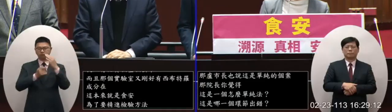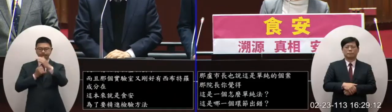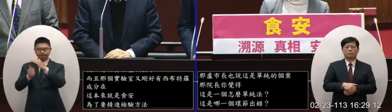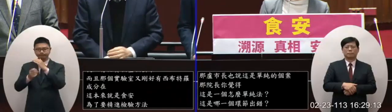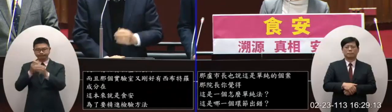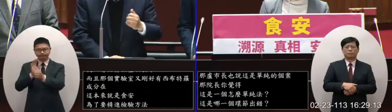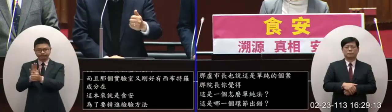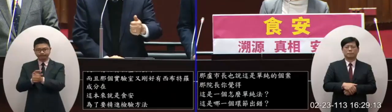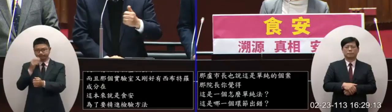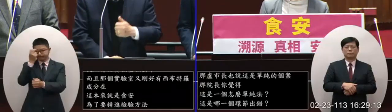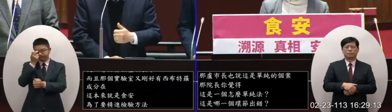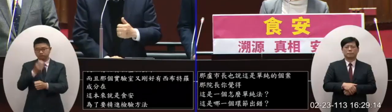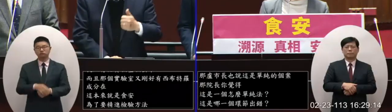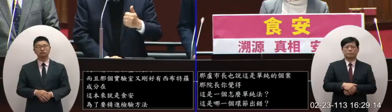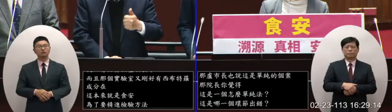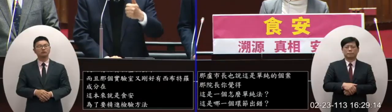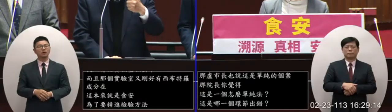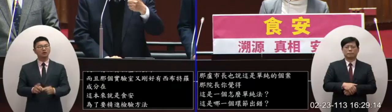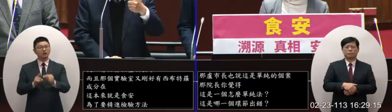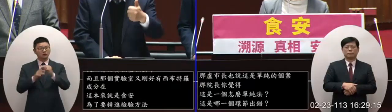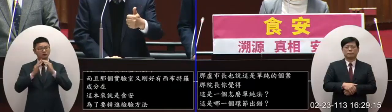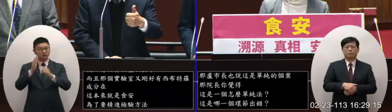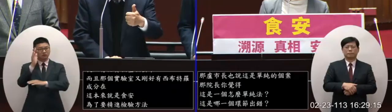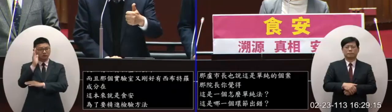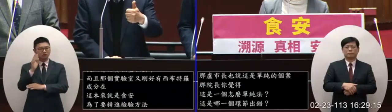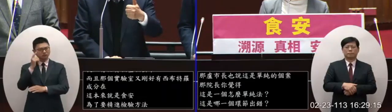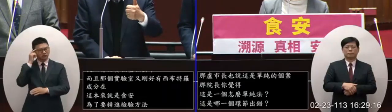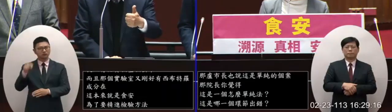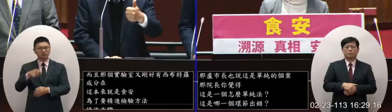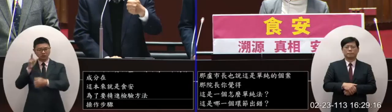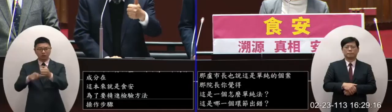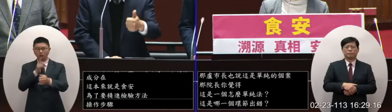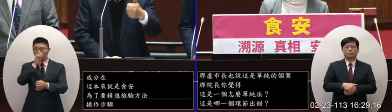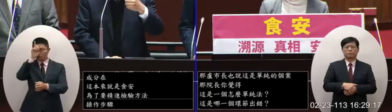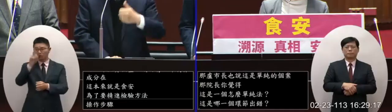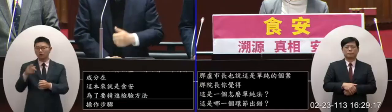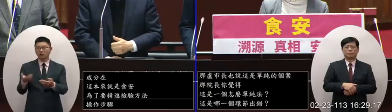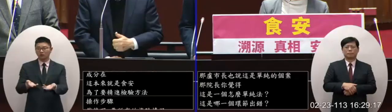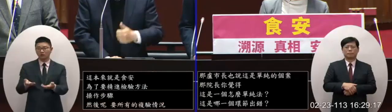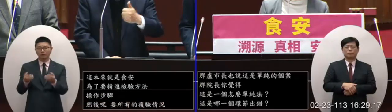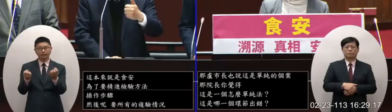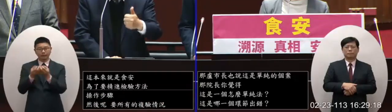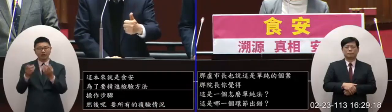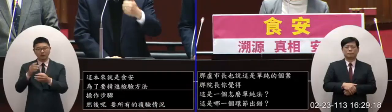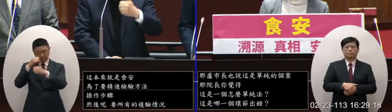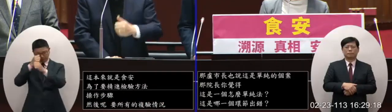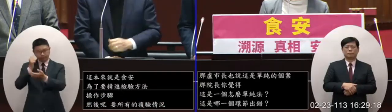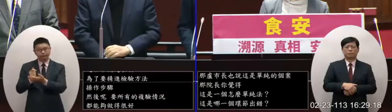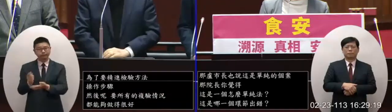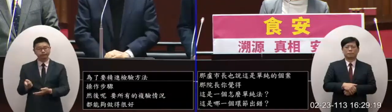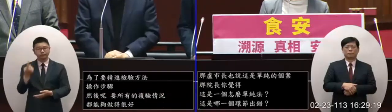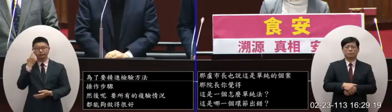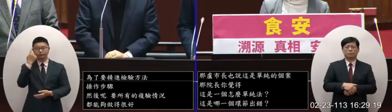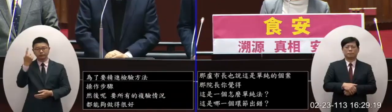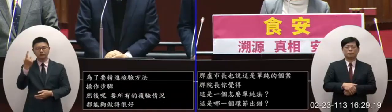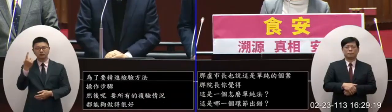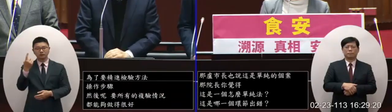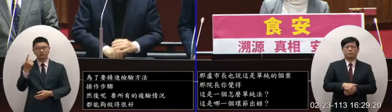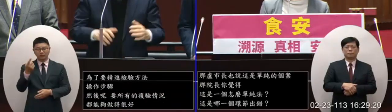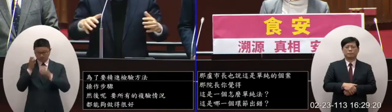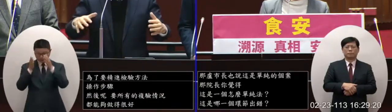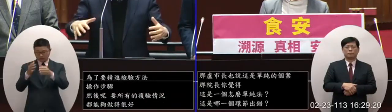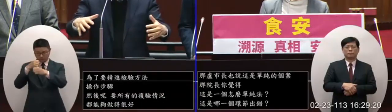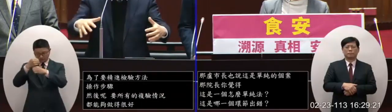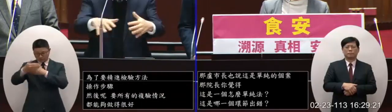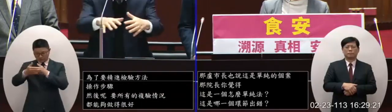查那我覺得台中市政府既然他認為是單一的事件這個單一事件是在實驗室他也應該在針對實驗